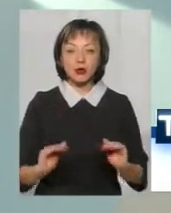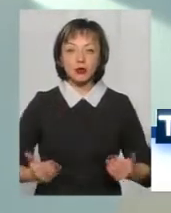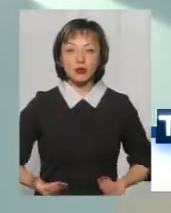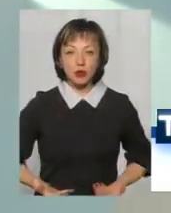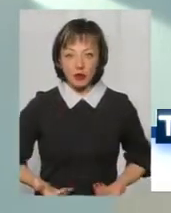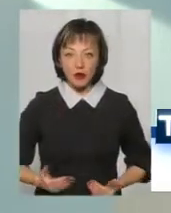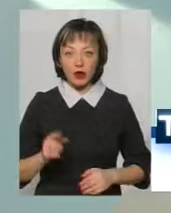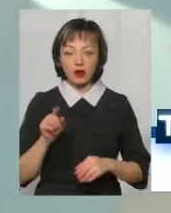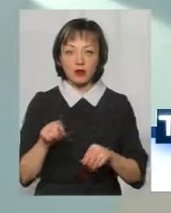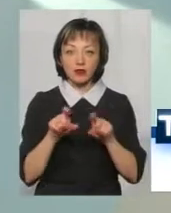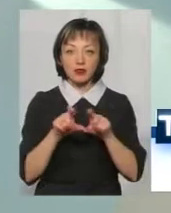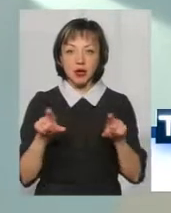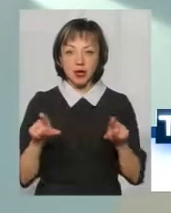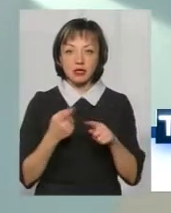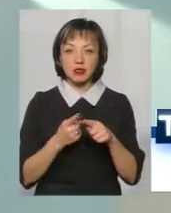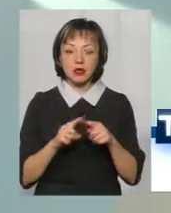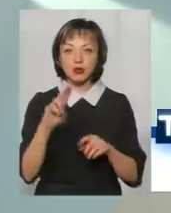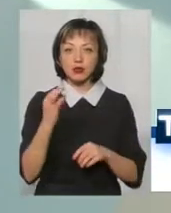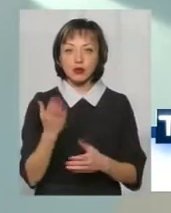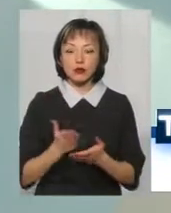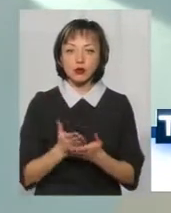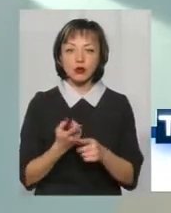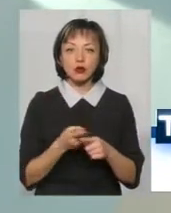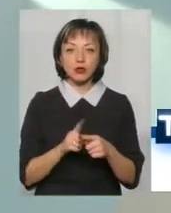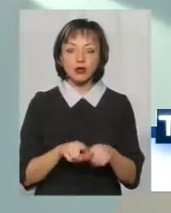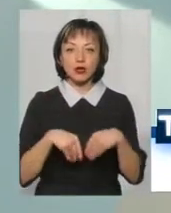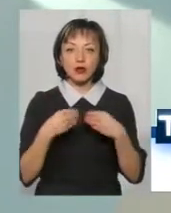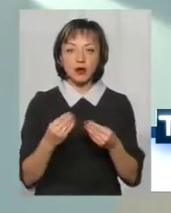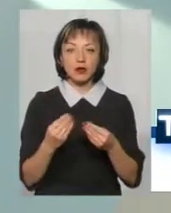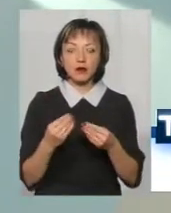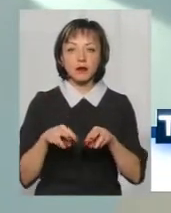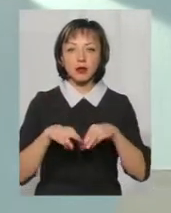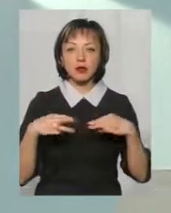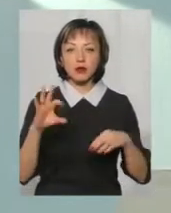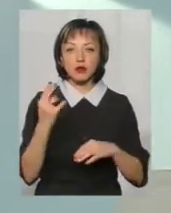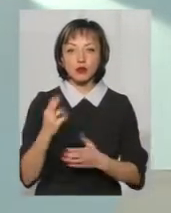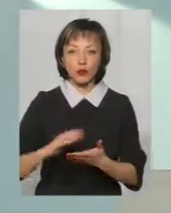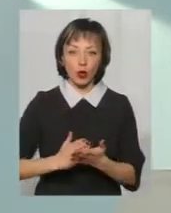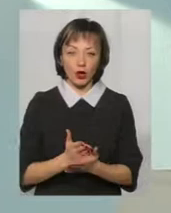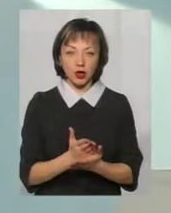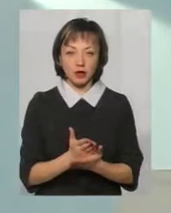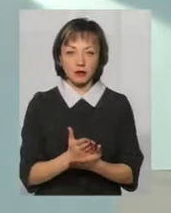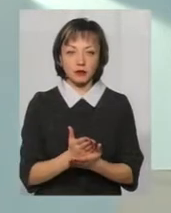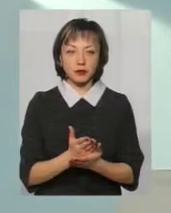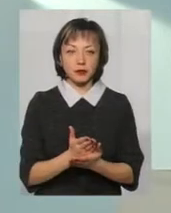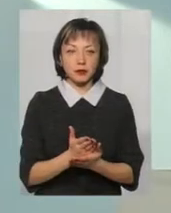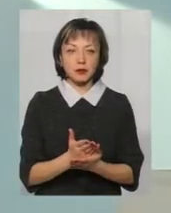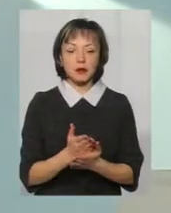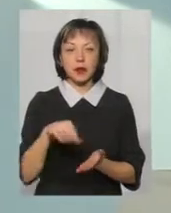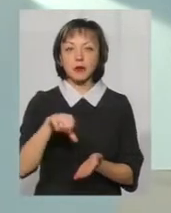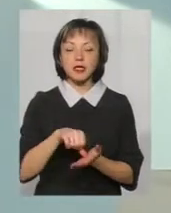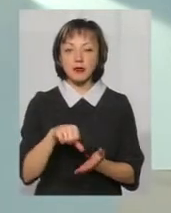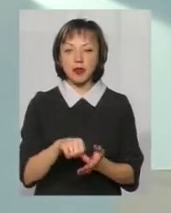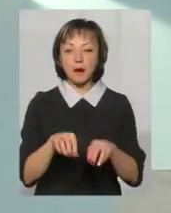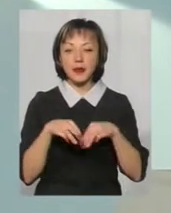в освітніх закладах, це вже соціальна послуга, цю послугу має надавати Міністерство соціальної політики, а представниками